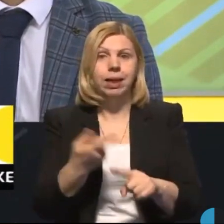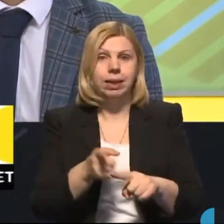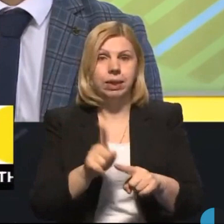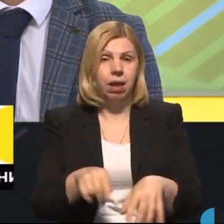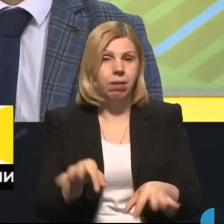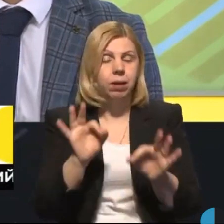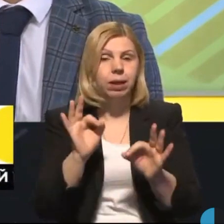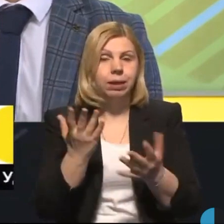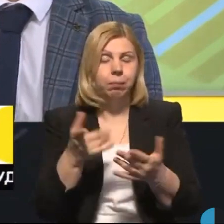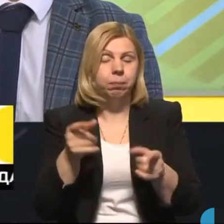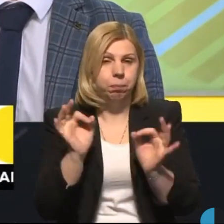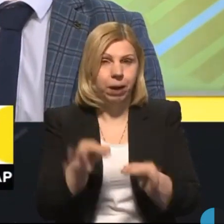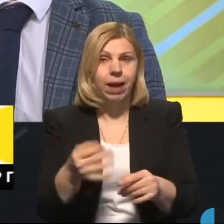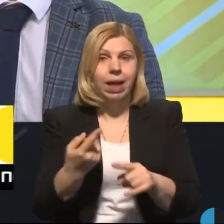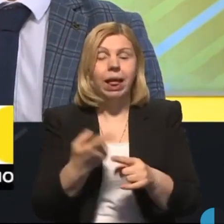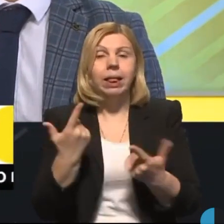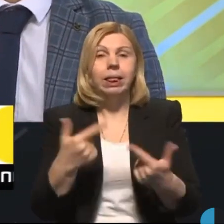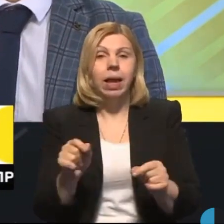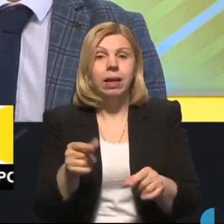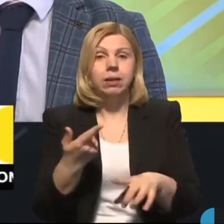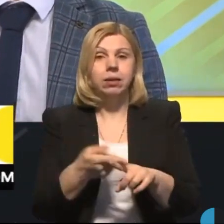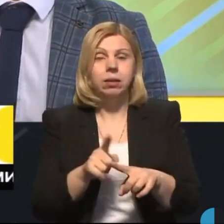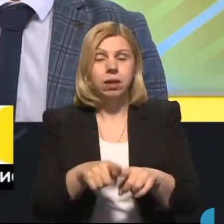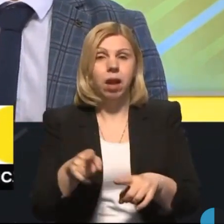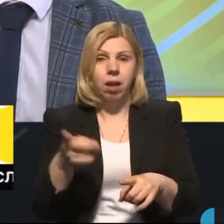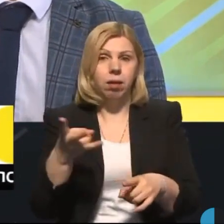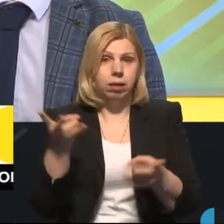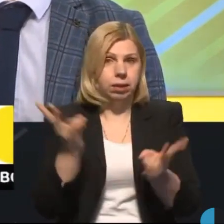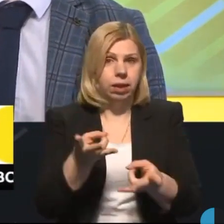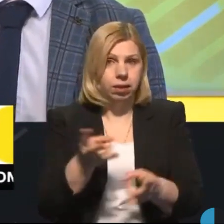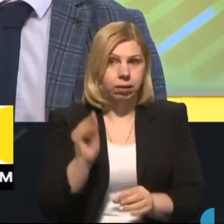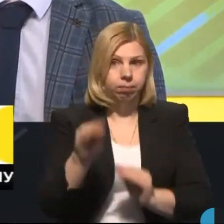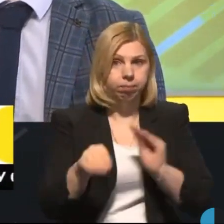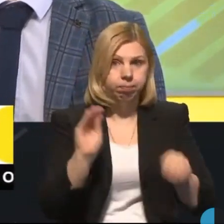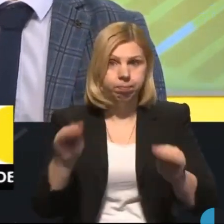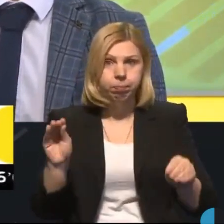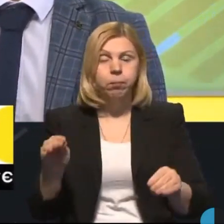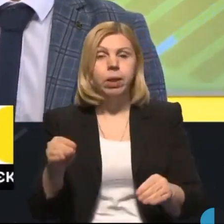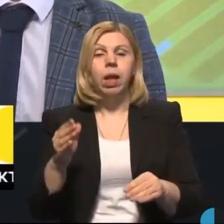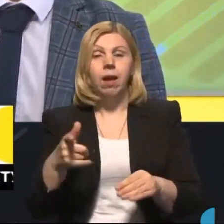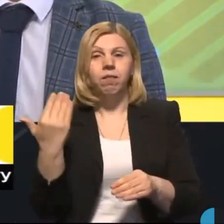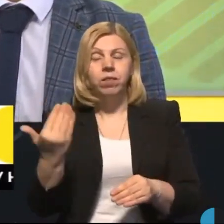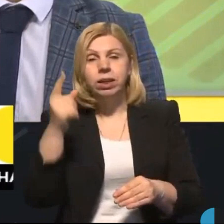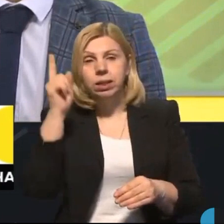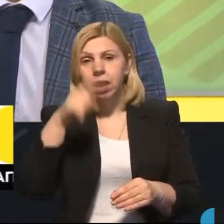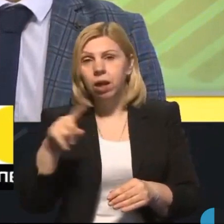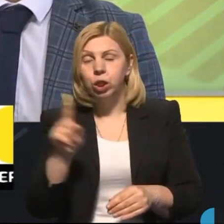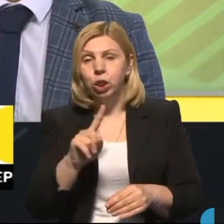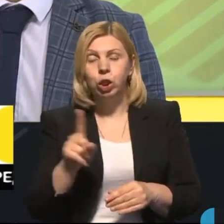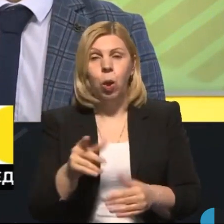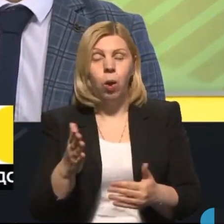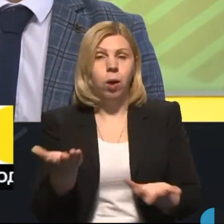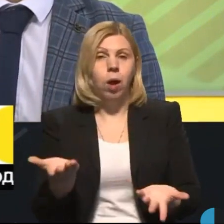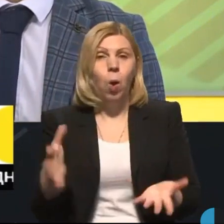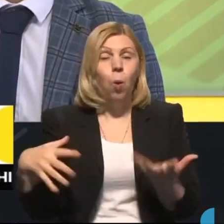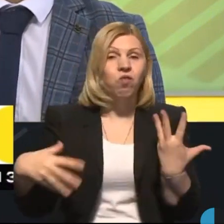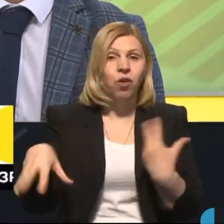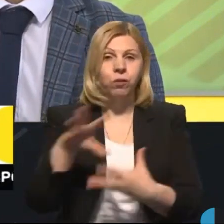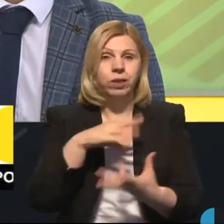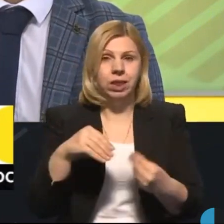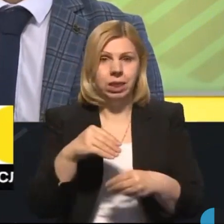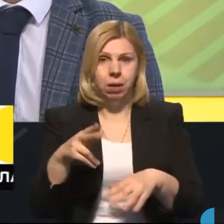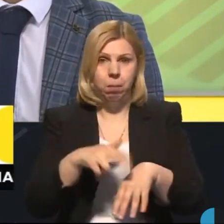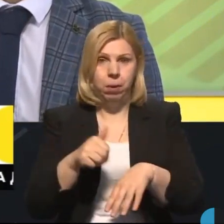доцільно і де це передбачено. Ви знаєте, що практично в усіх